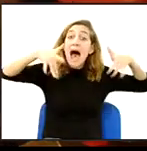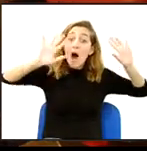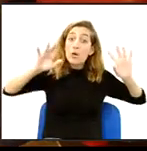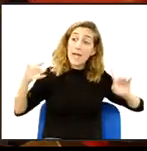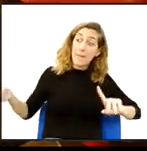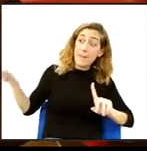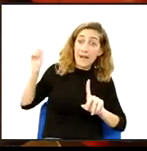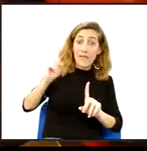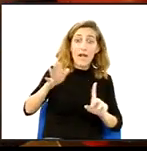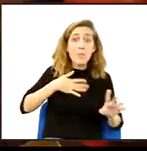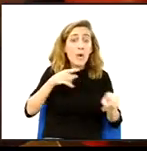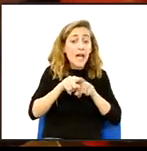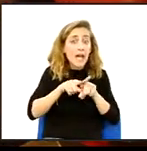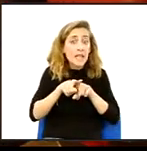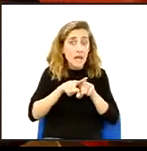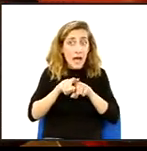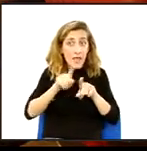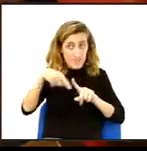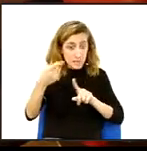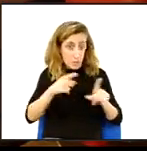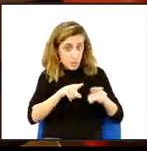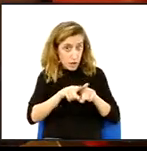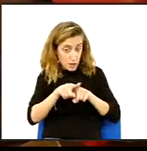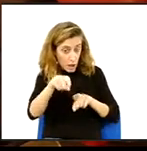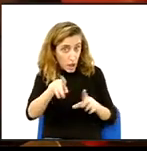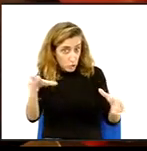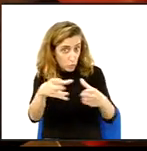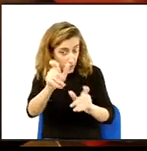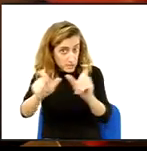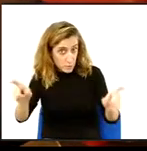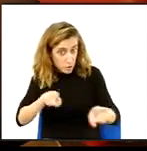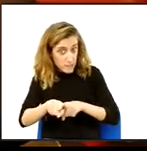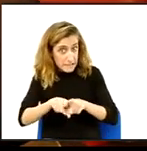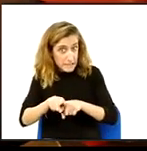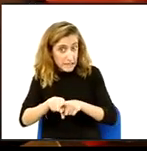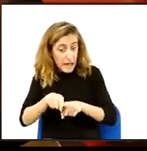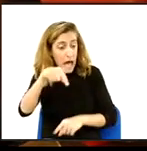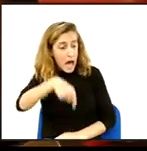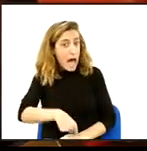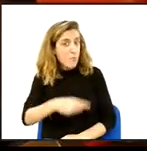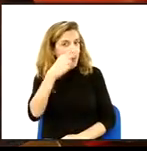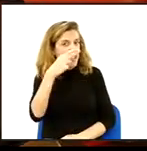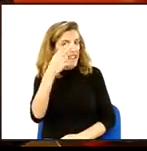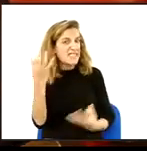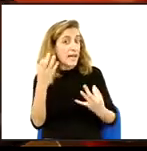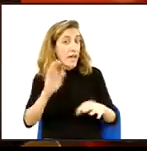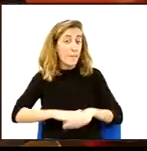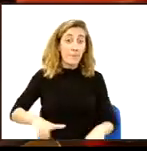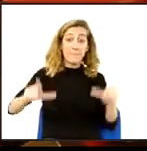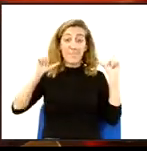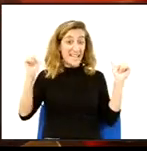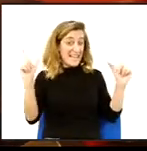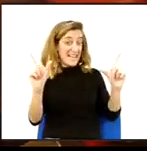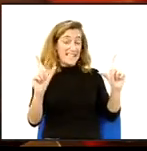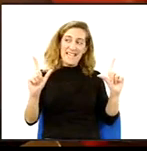darrere els puguin criticar amb aquest grup i amb aquesta gent, avui el que els interessa és de cara a la galeria, de cara a aquesta gent,